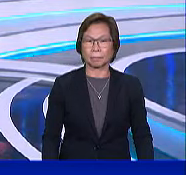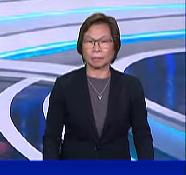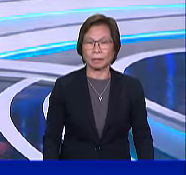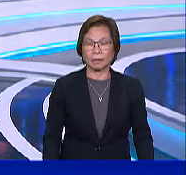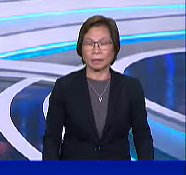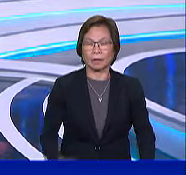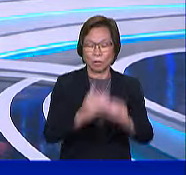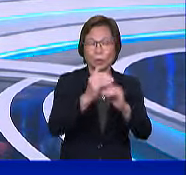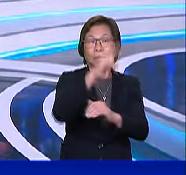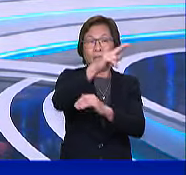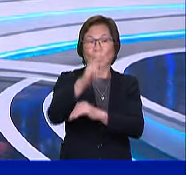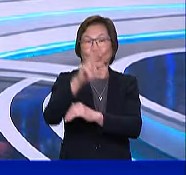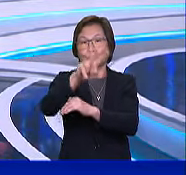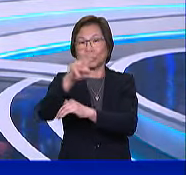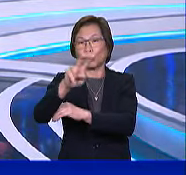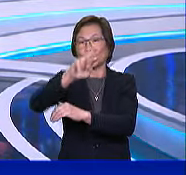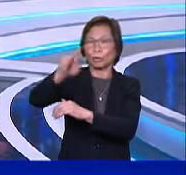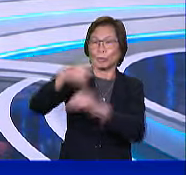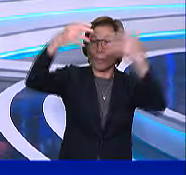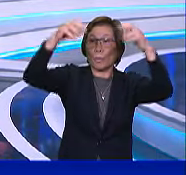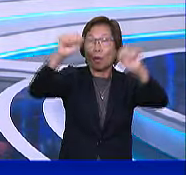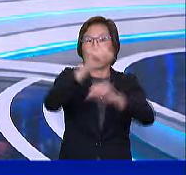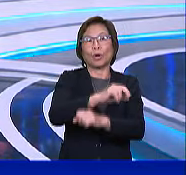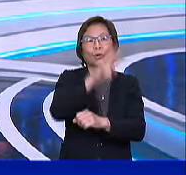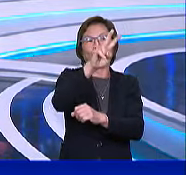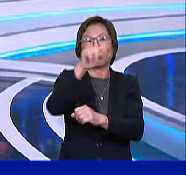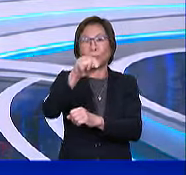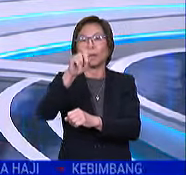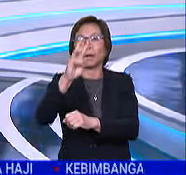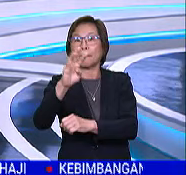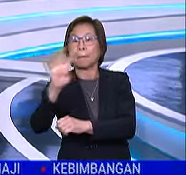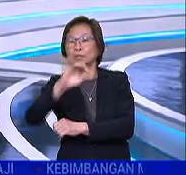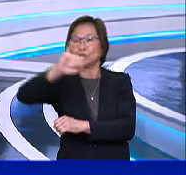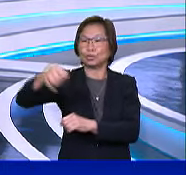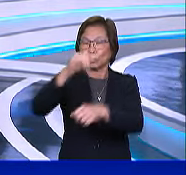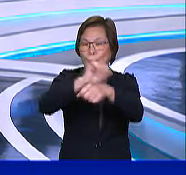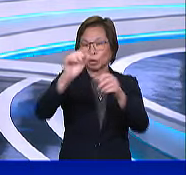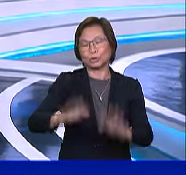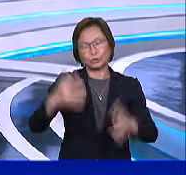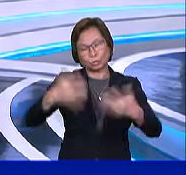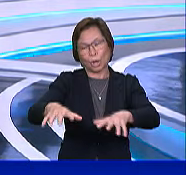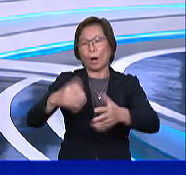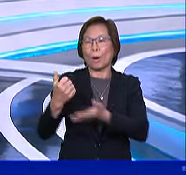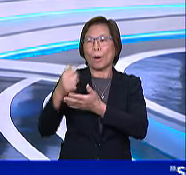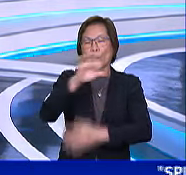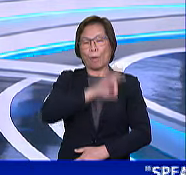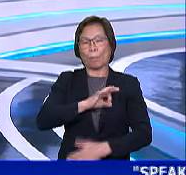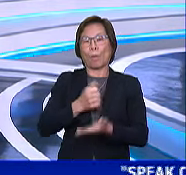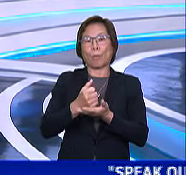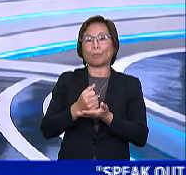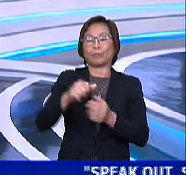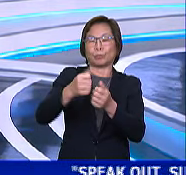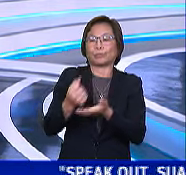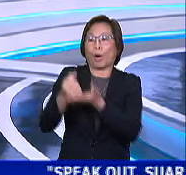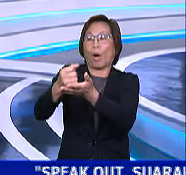Lebih 322,000 majikan dan 2.64 juta pekerja telah menerima manfaat program subsidi